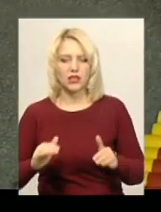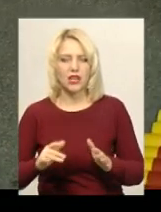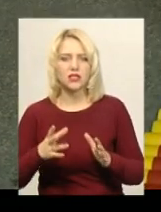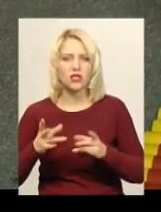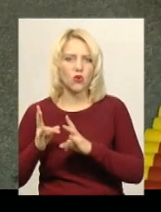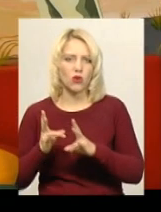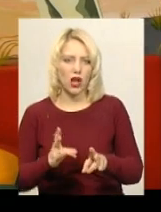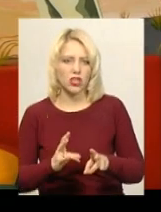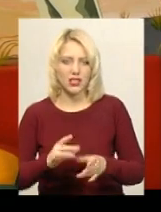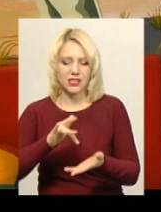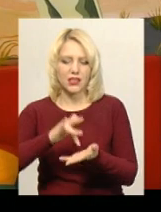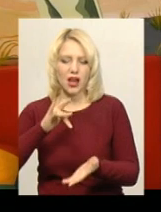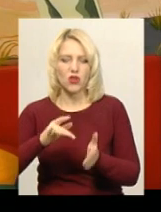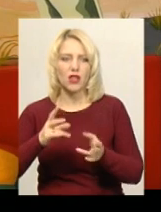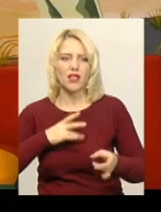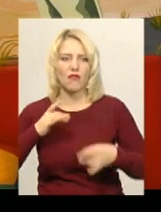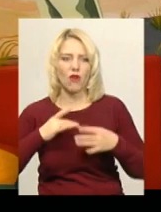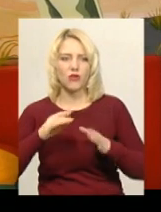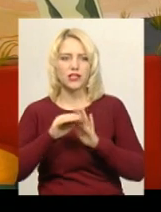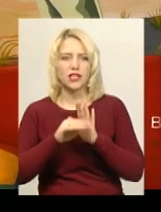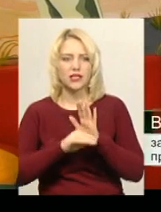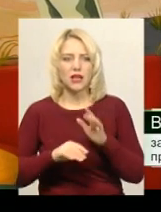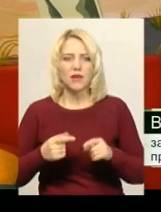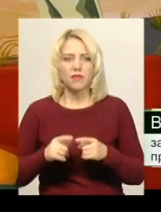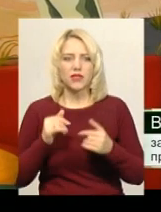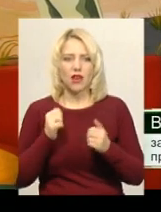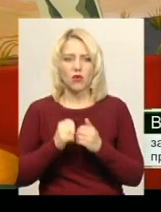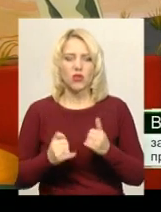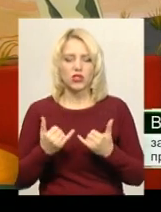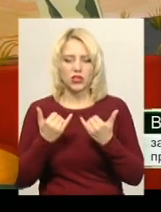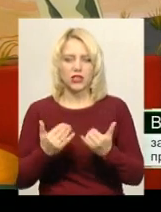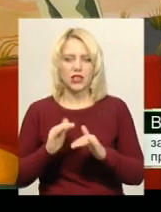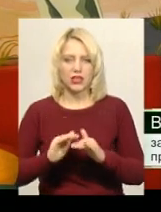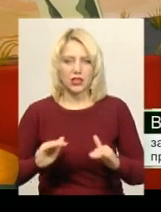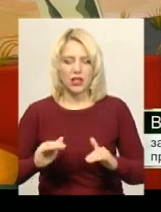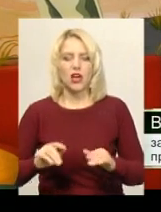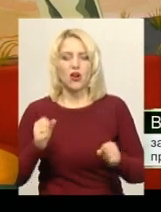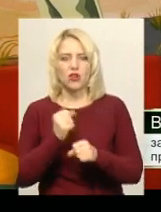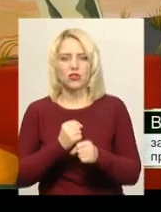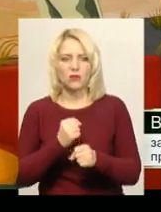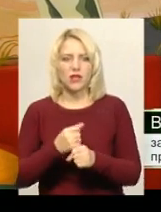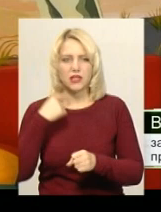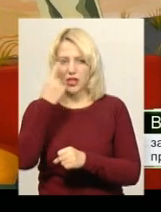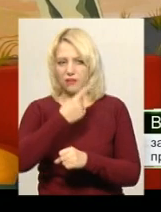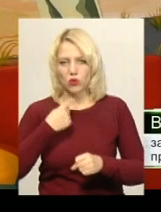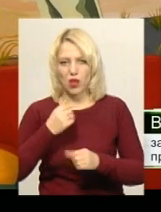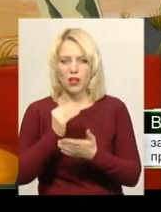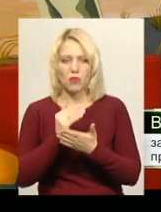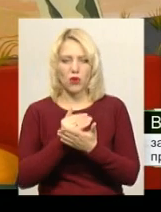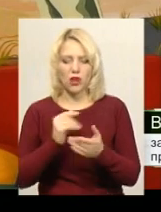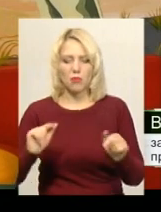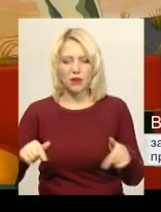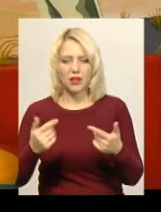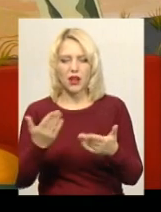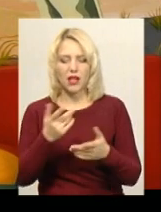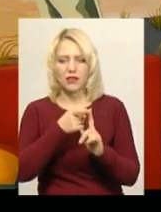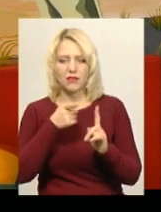системи та опорно-рухового апарату. Для кожної дитини розробляється індивідуальна програма реабілітації, яка триває до